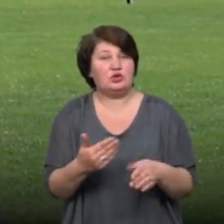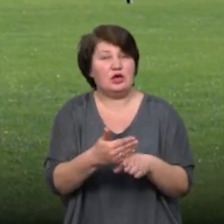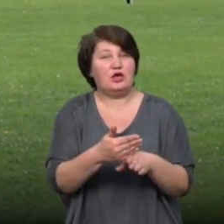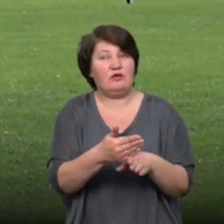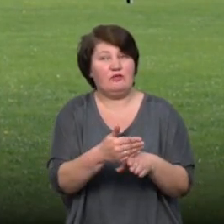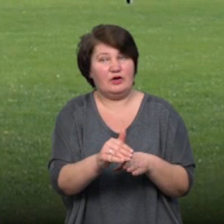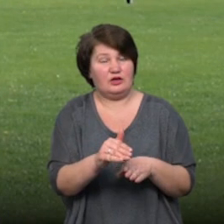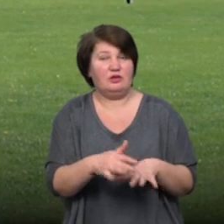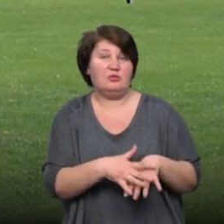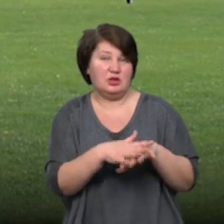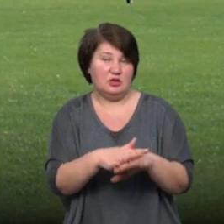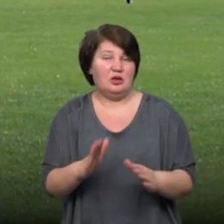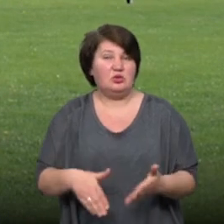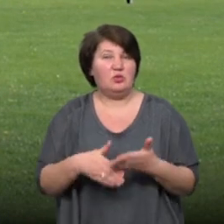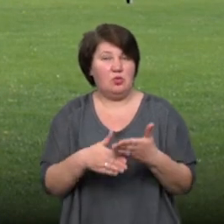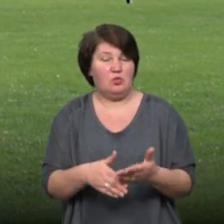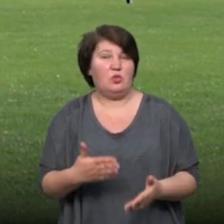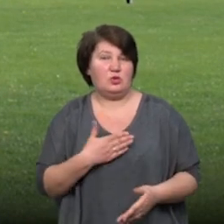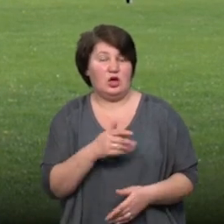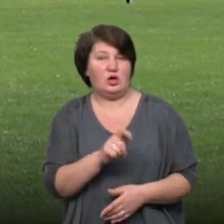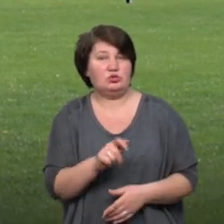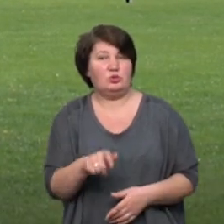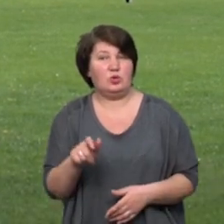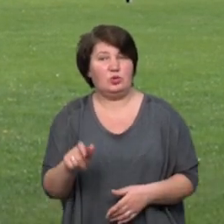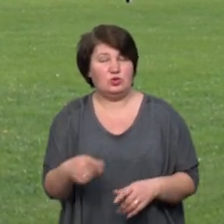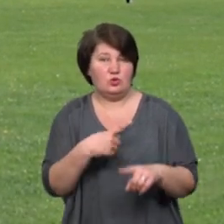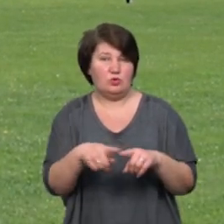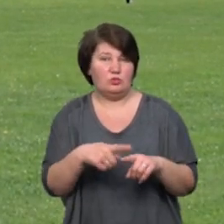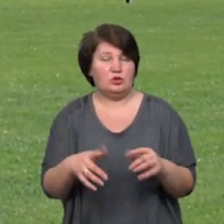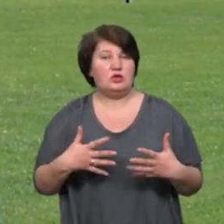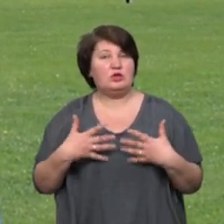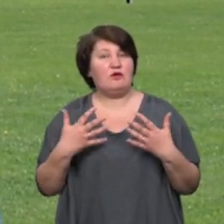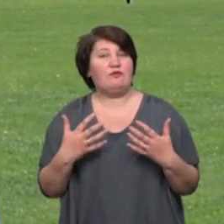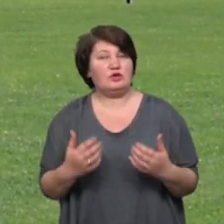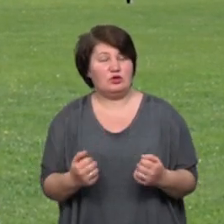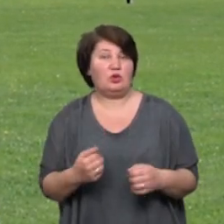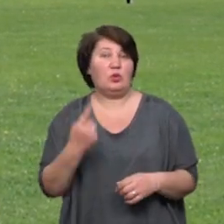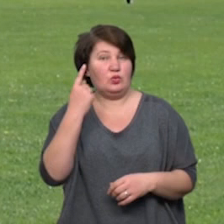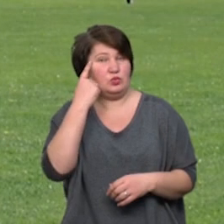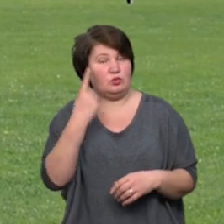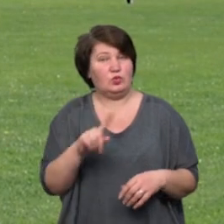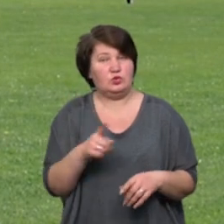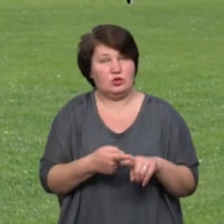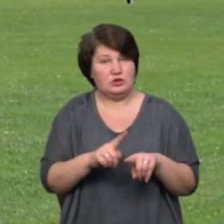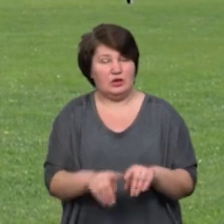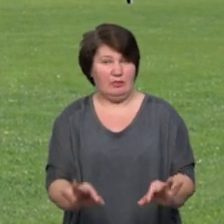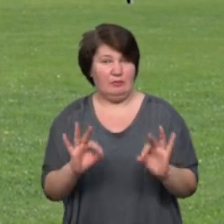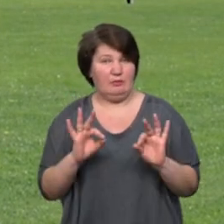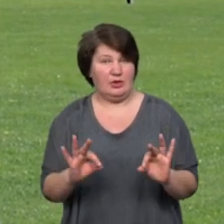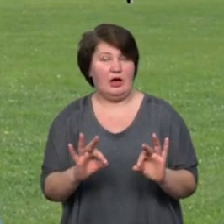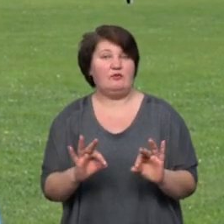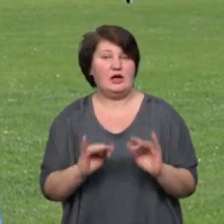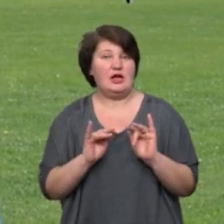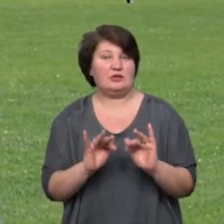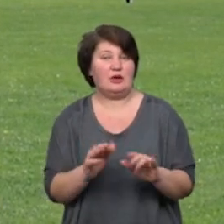вони пішли на допомогу нашим людям, і щоб вони побістріше виздорювали. Я думаю, що це така правильна акція, і зараз